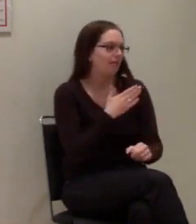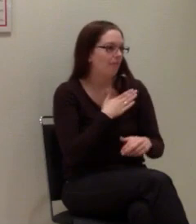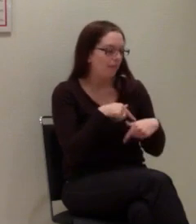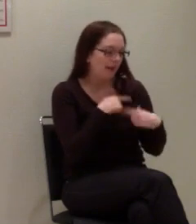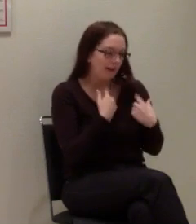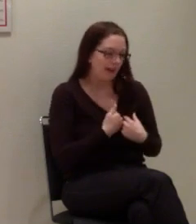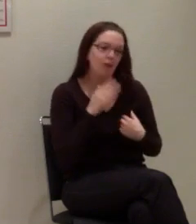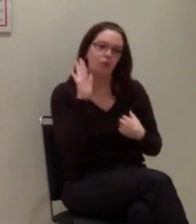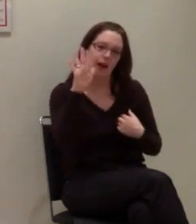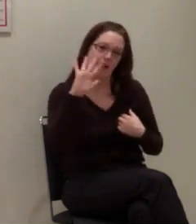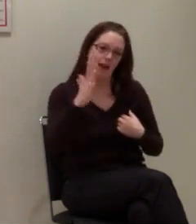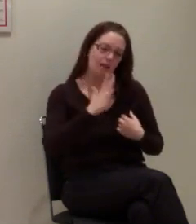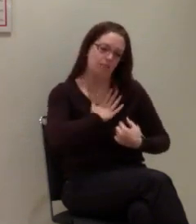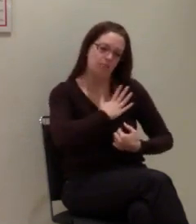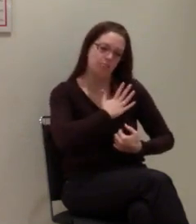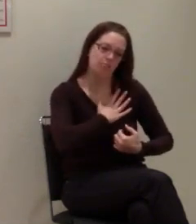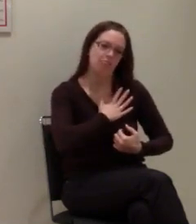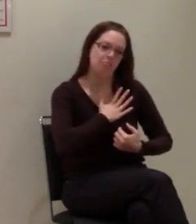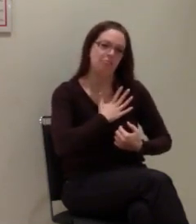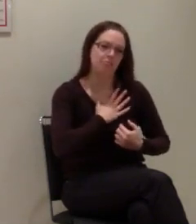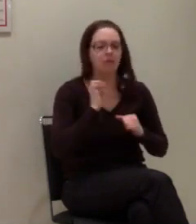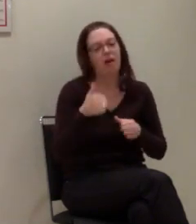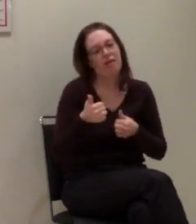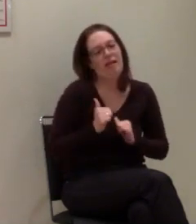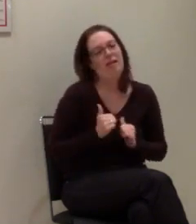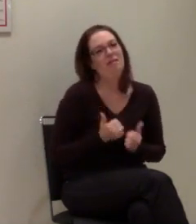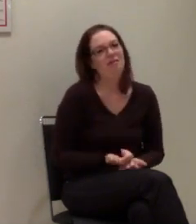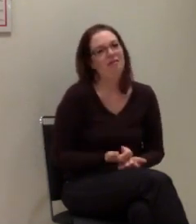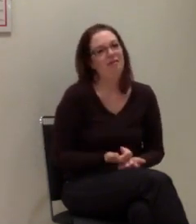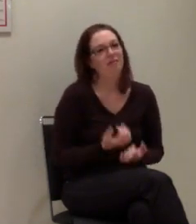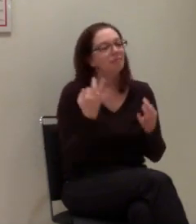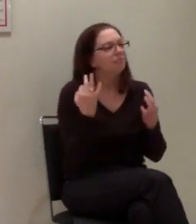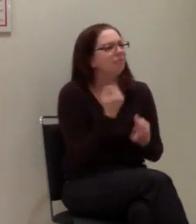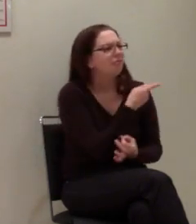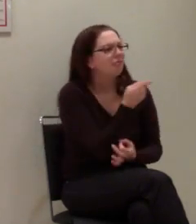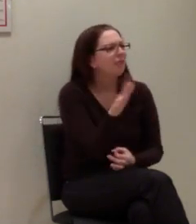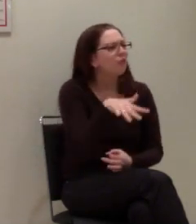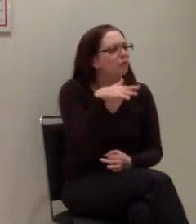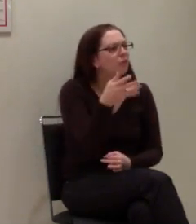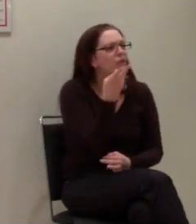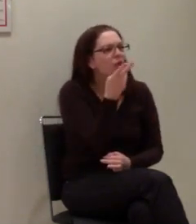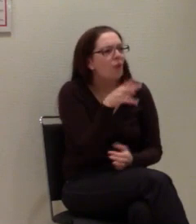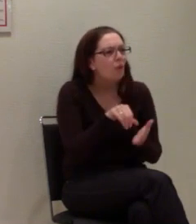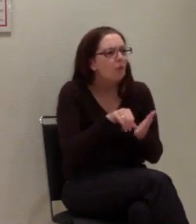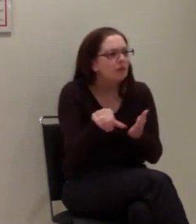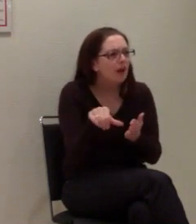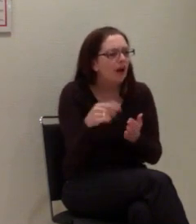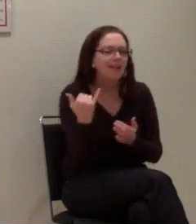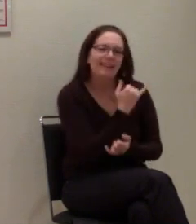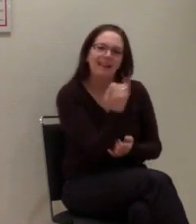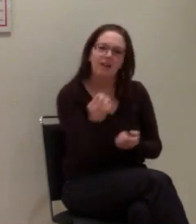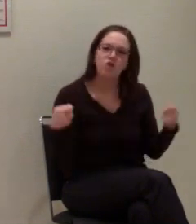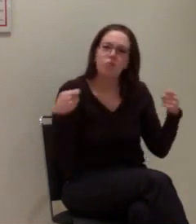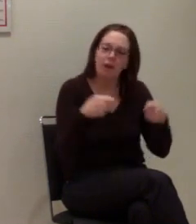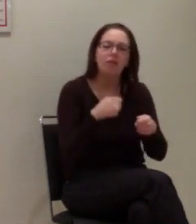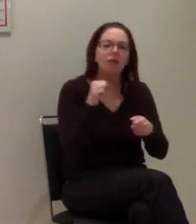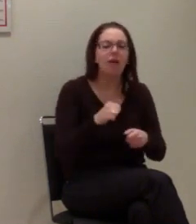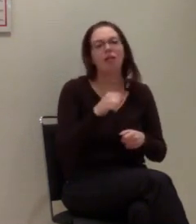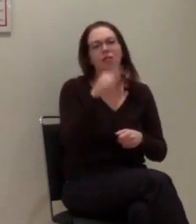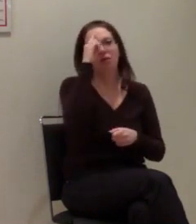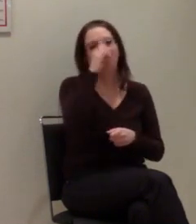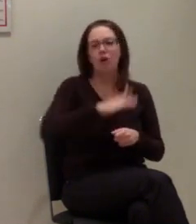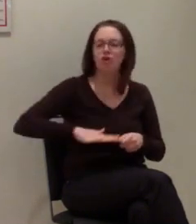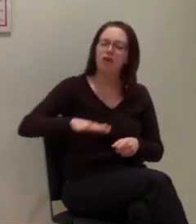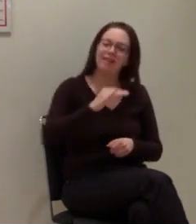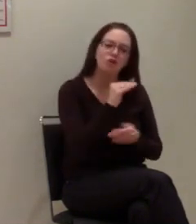Hand, wenn es plötzlich versagt. Mit Ihren 15 Euro können wir den Erste-Hilfe-Tag an allen deutschen Schulen einführen. Und so